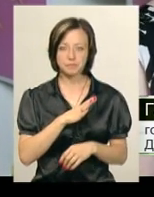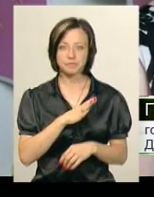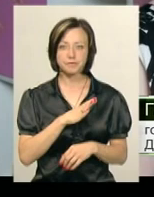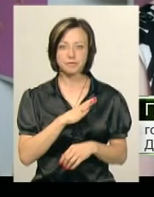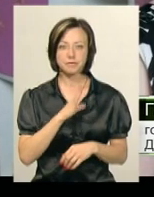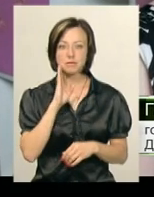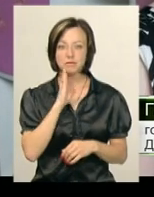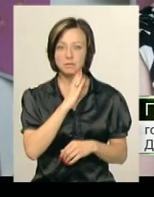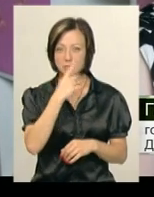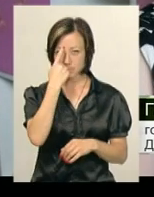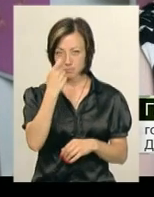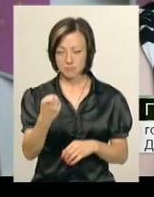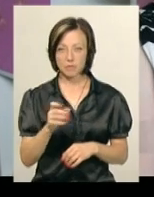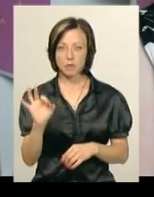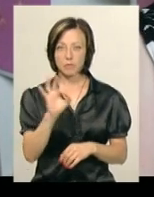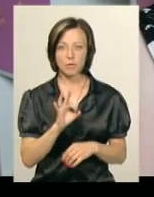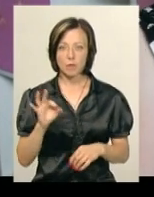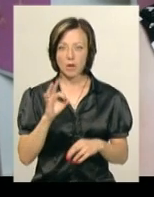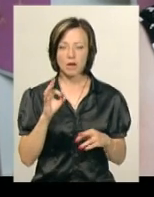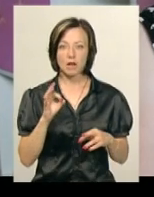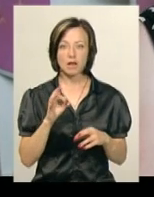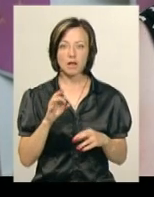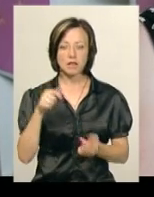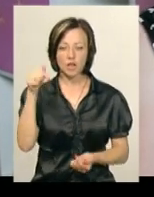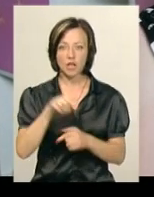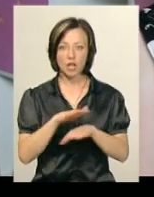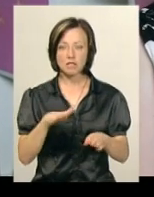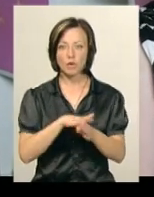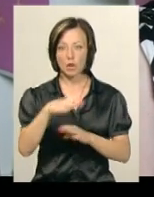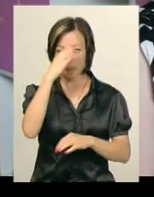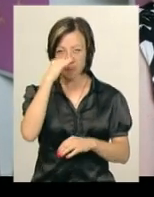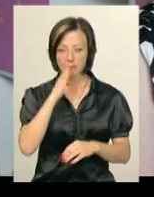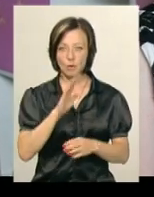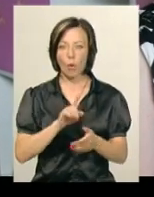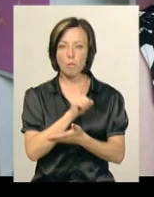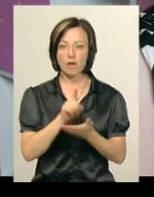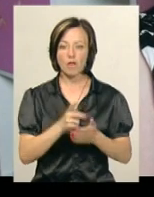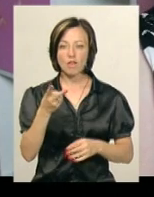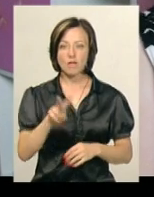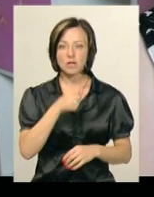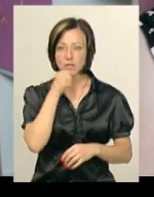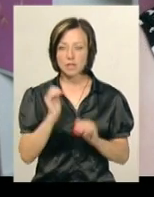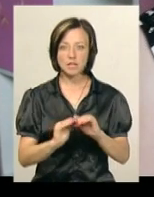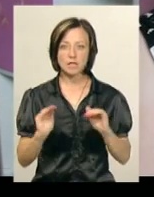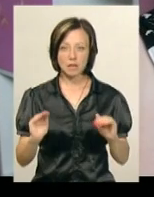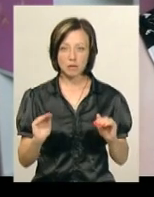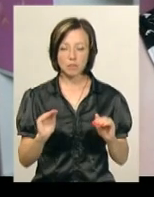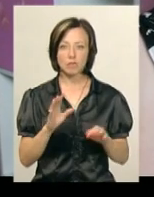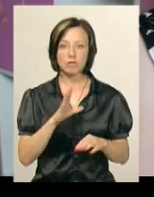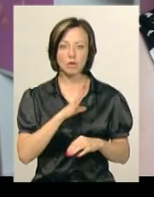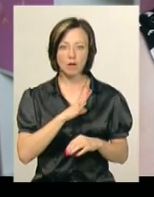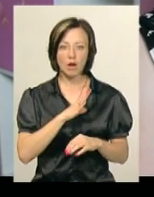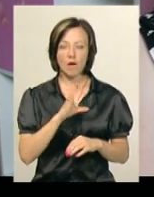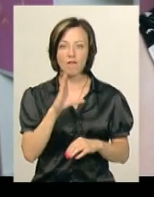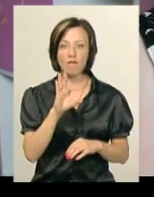Матір було поперечено про неналежне виконання батьківських обов'язків. Двоє старших дітей перебували в